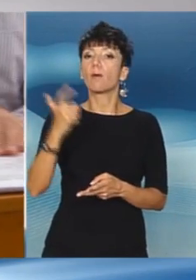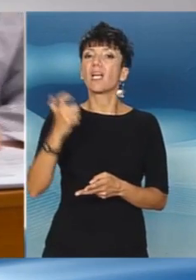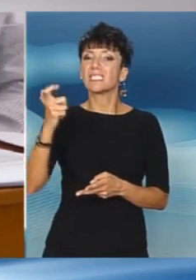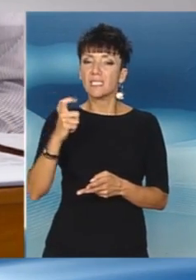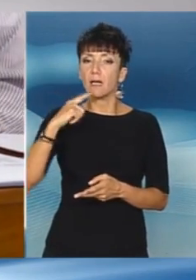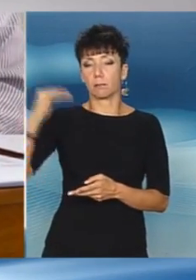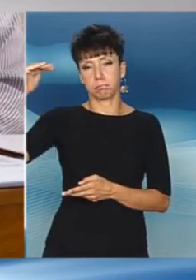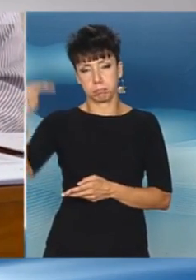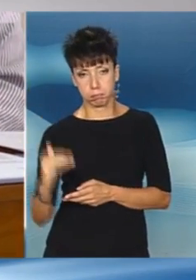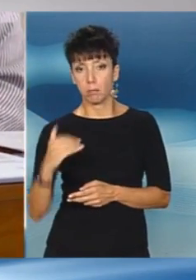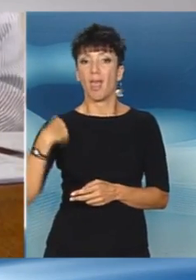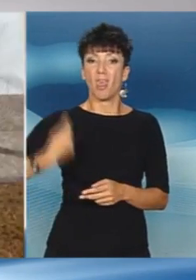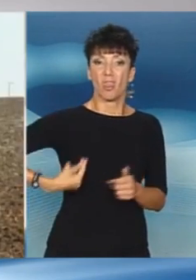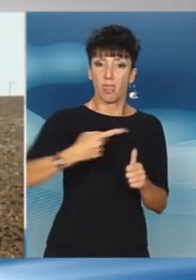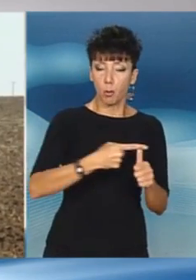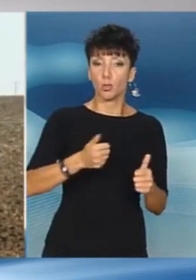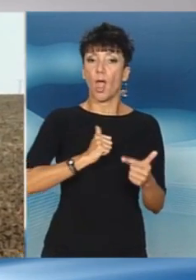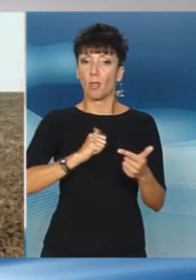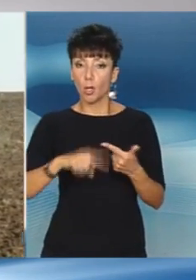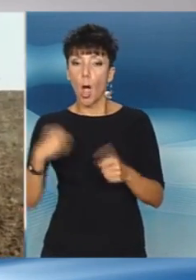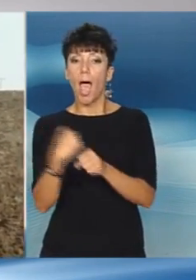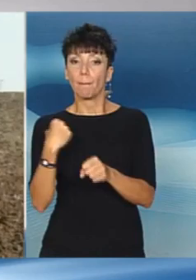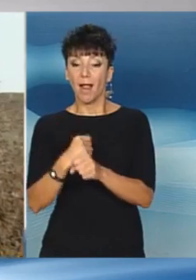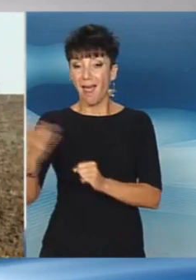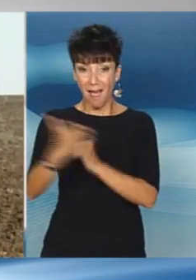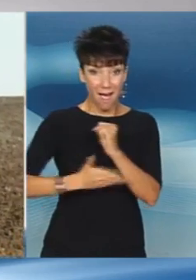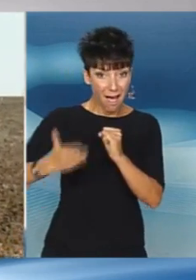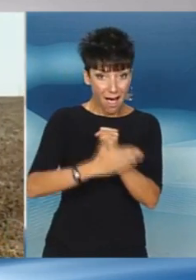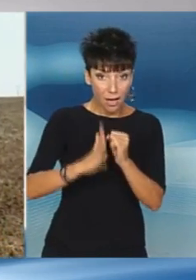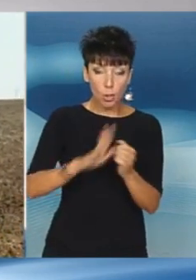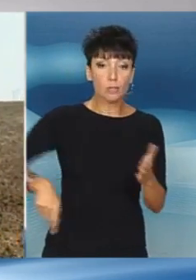τομέα, στο δημόσιο, τους επαγγελματίες ενώ οι αγρότες θα πληρώνουν περισσότερα στον ΟΓΑ.